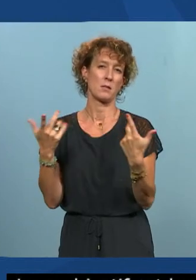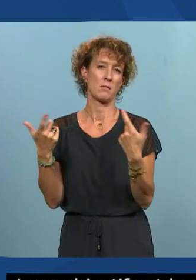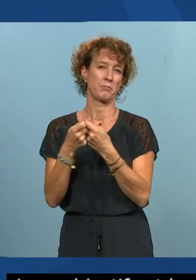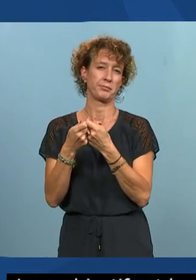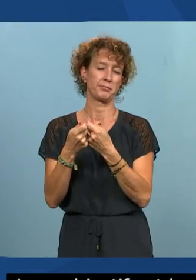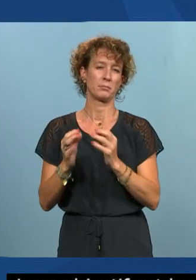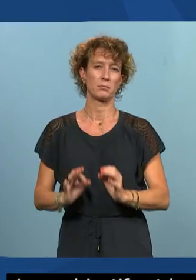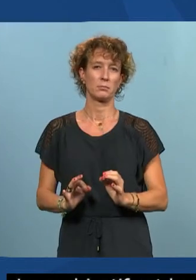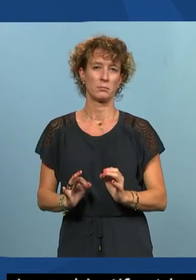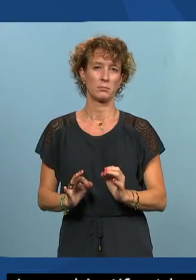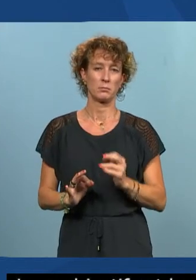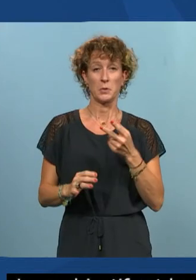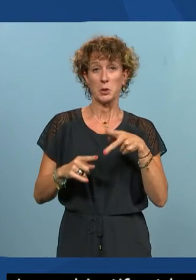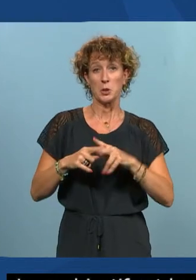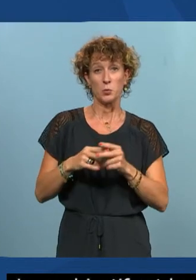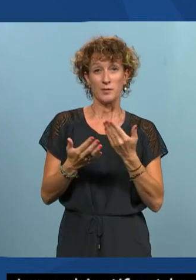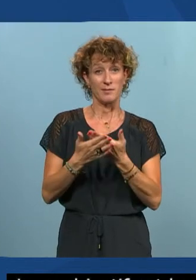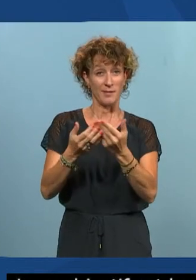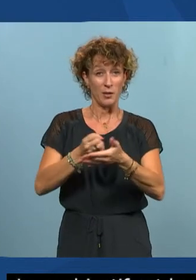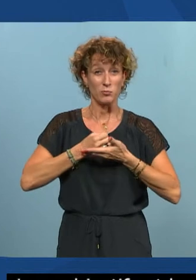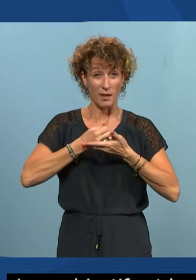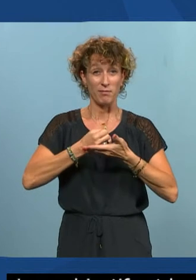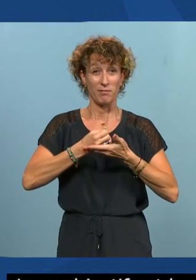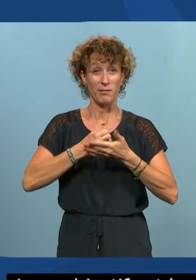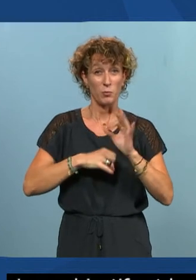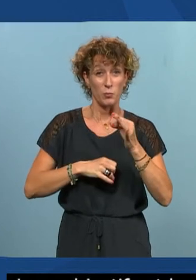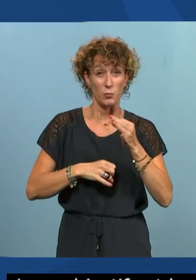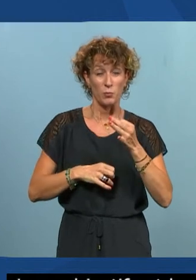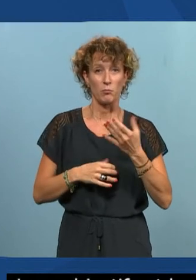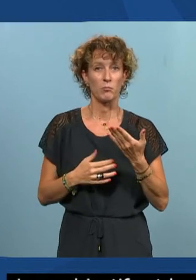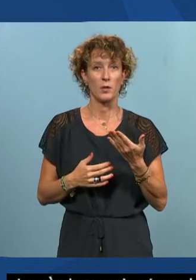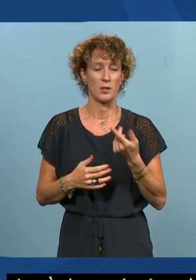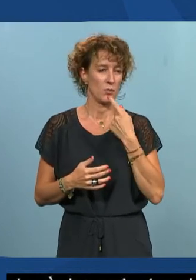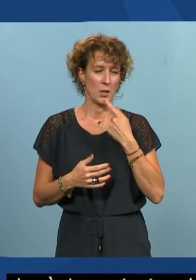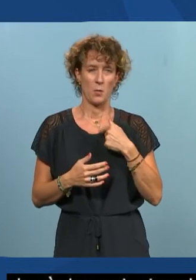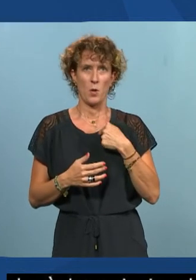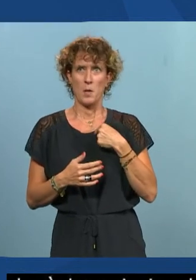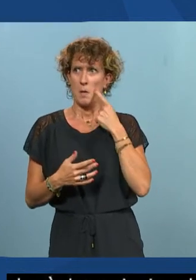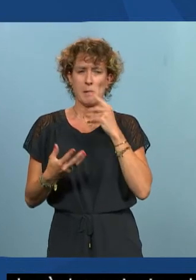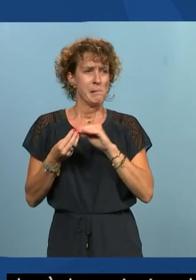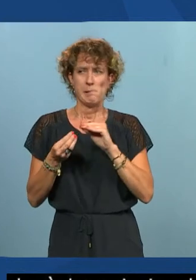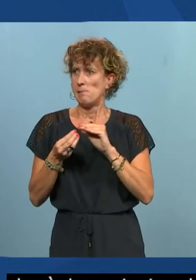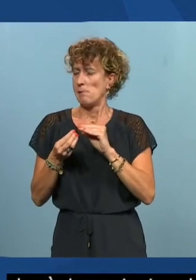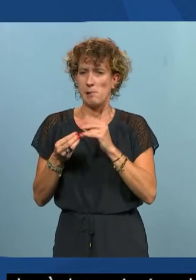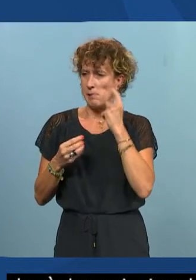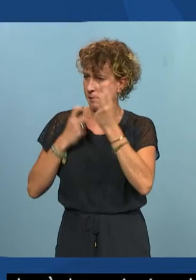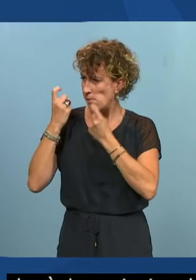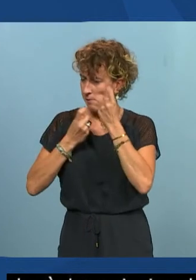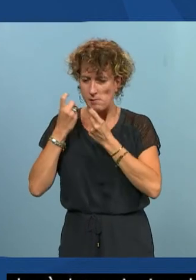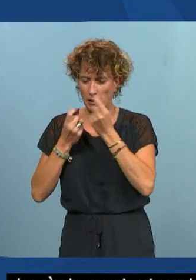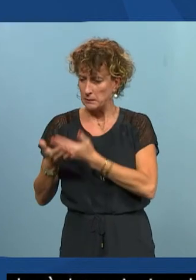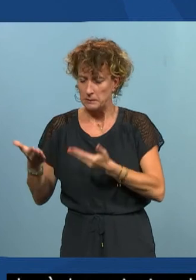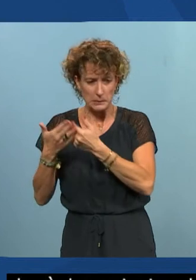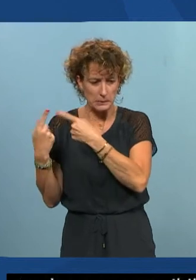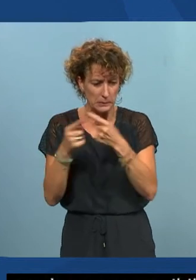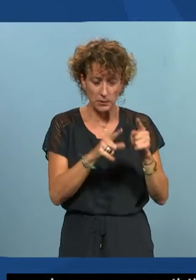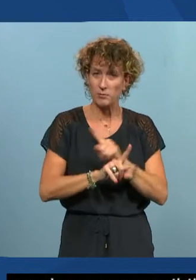finalement ces outils-là sont vraiment là pour nous aider pour justement se dire je ne me pose pas la question de tous les usages un par un par les utilisateurs on